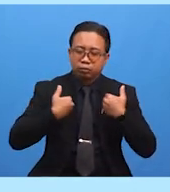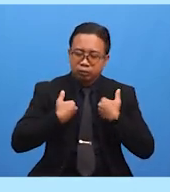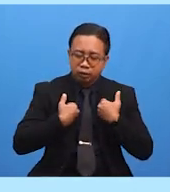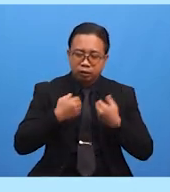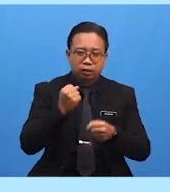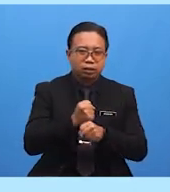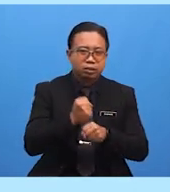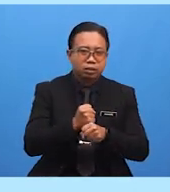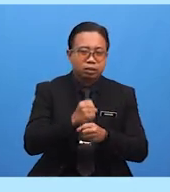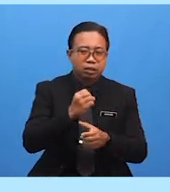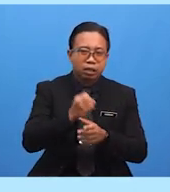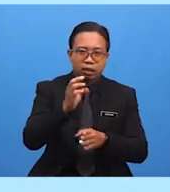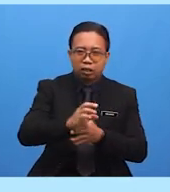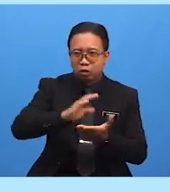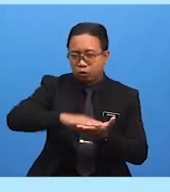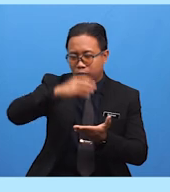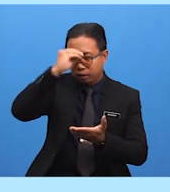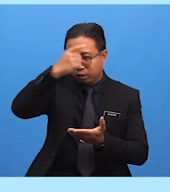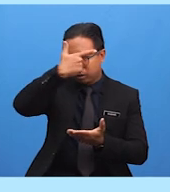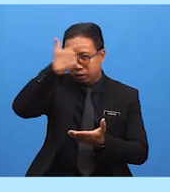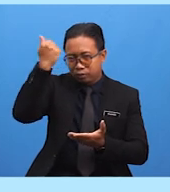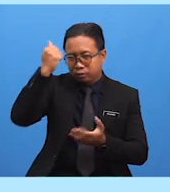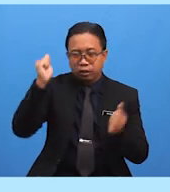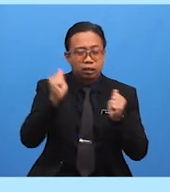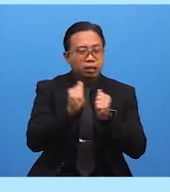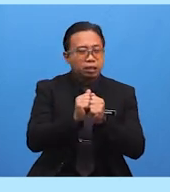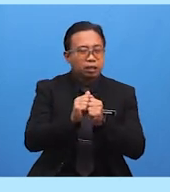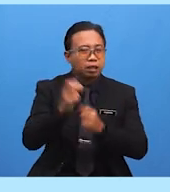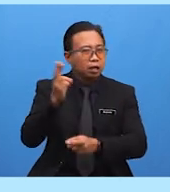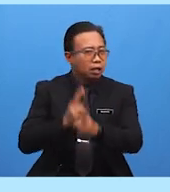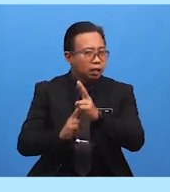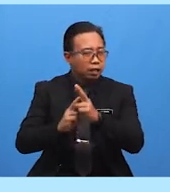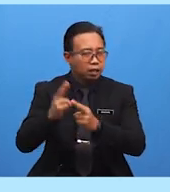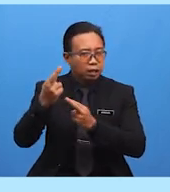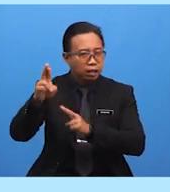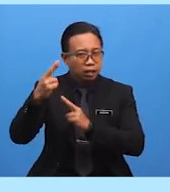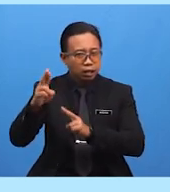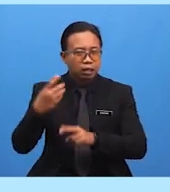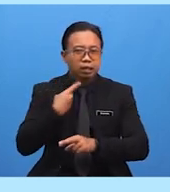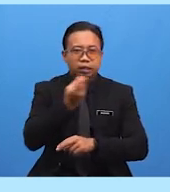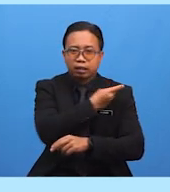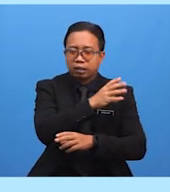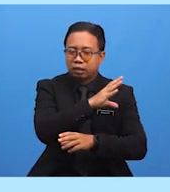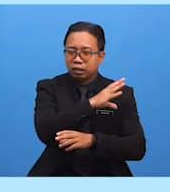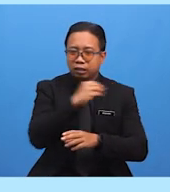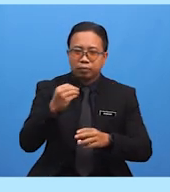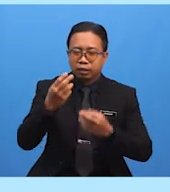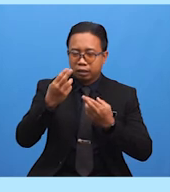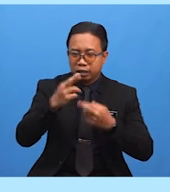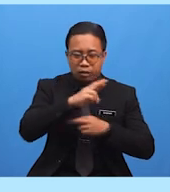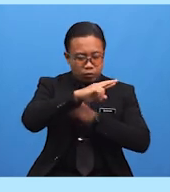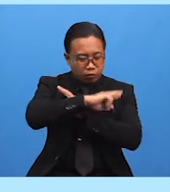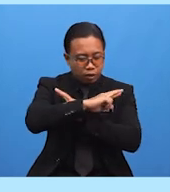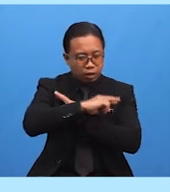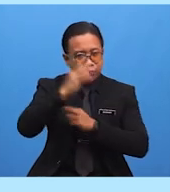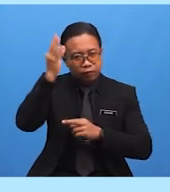Bekerja Atau Belajar Kerana Dengan Rehlah Kita Dapat Merehatkan Fikiran